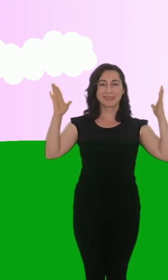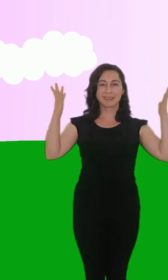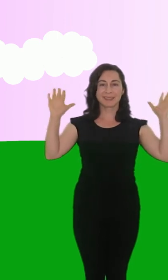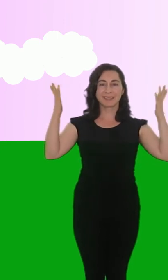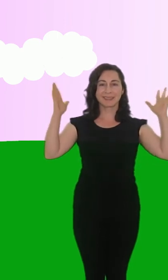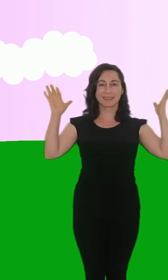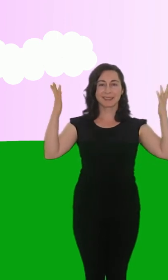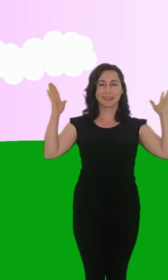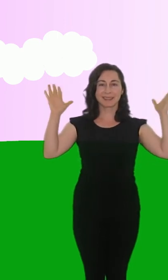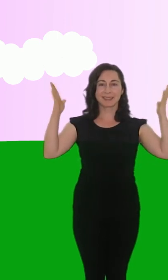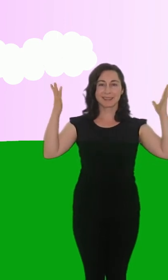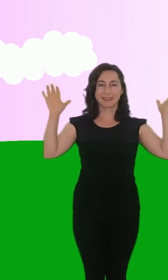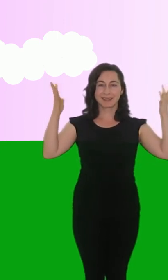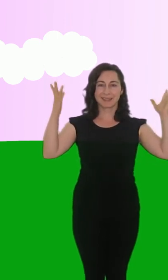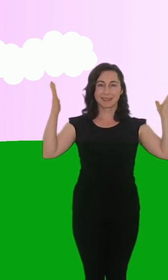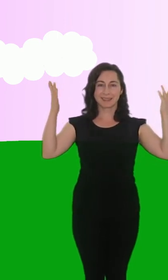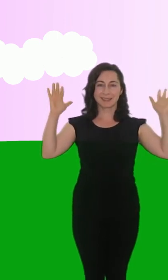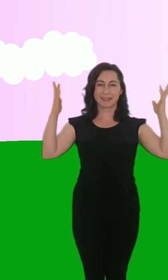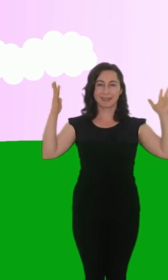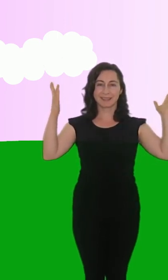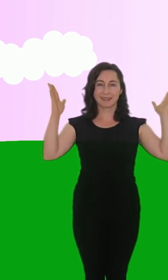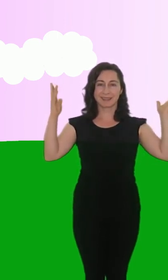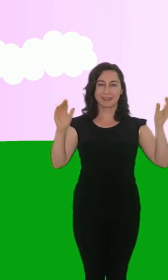4, 5, 5, 6.ieng 2, wax